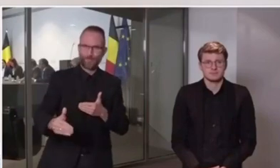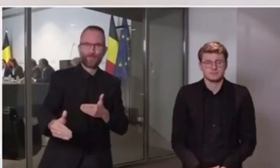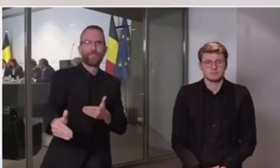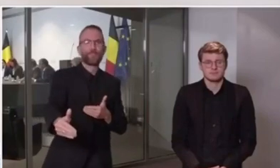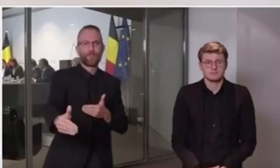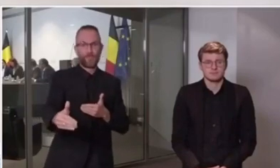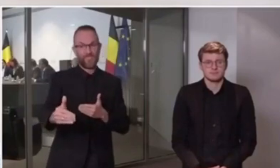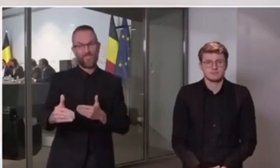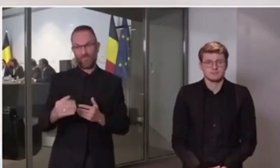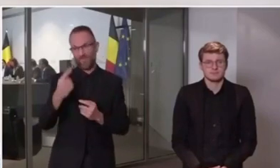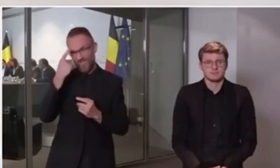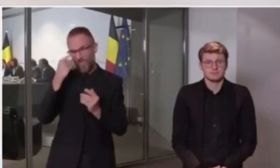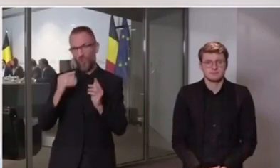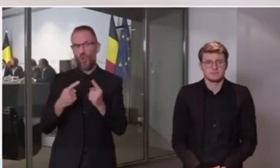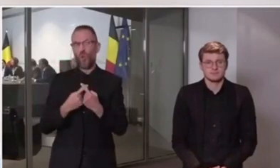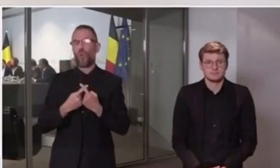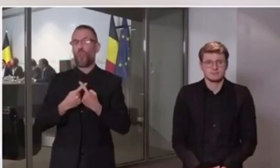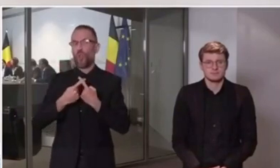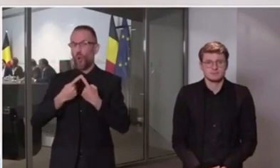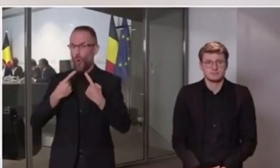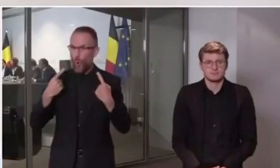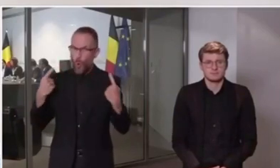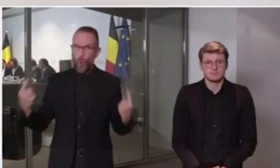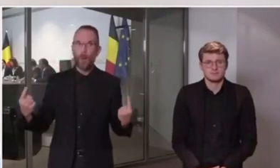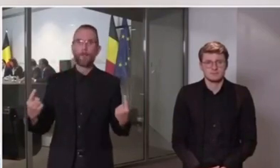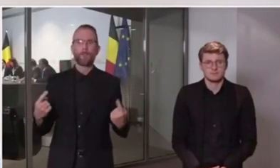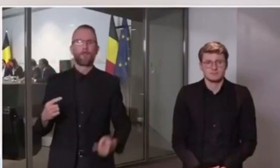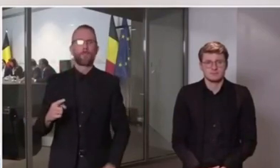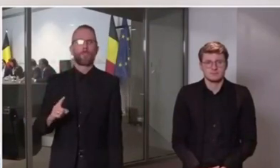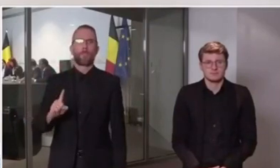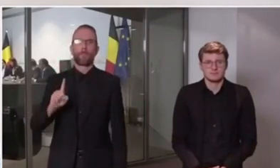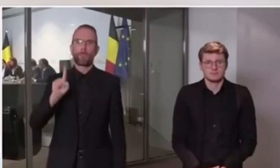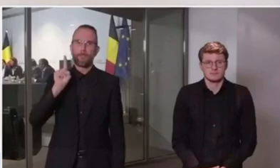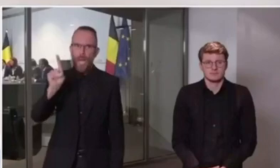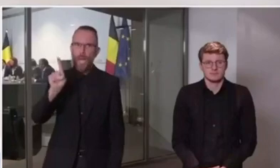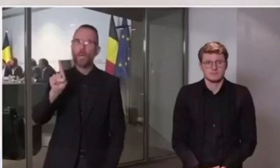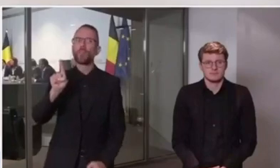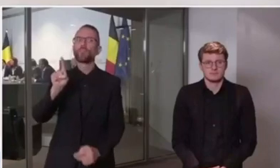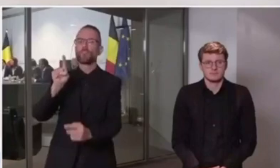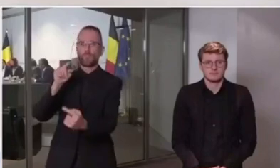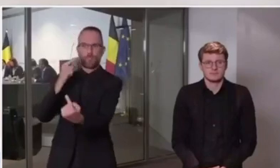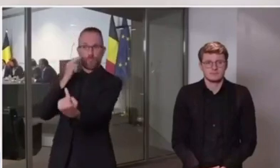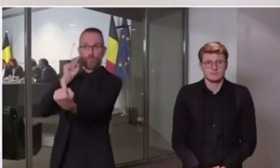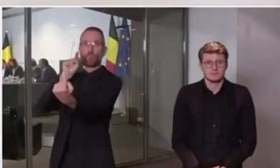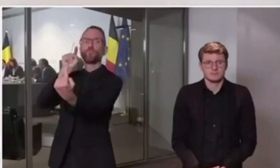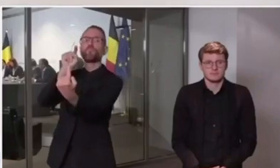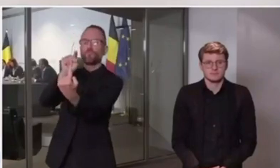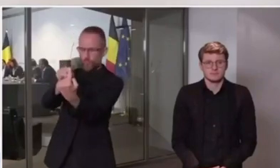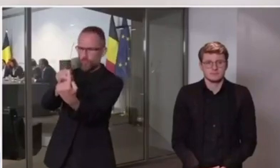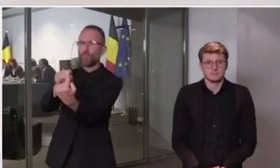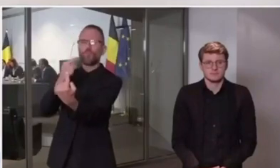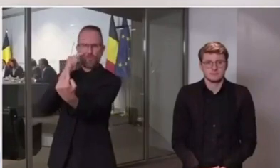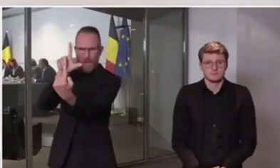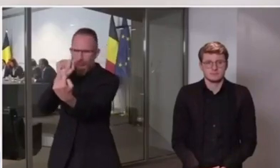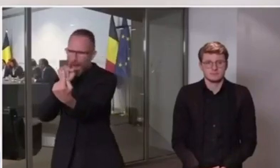Mais les perspectives de lendemain meilleur sont à portée de main. Nous ne nous décourageons pas, bien au contraire.